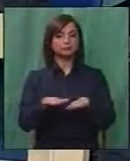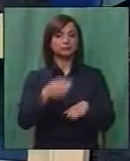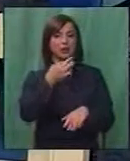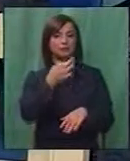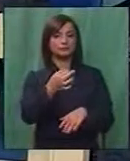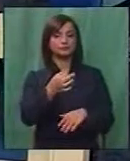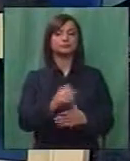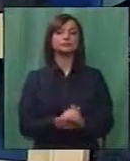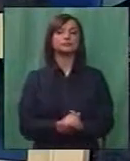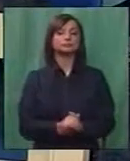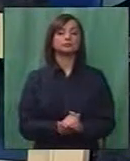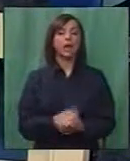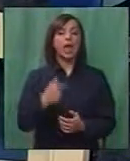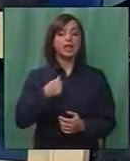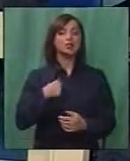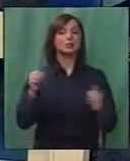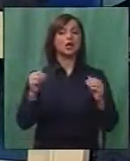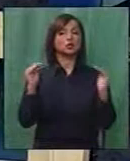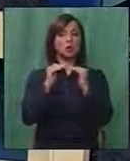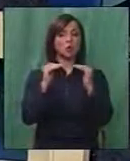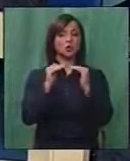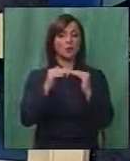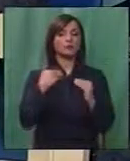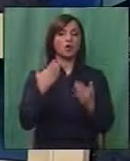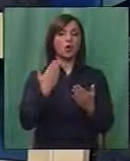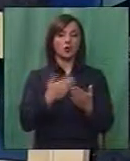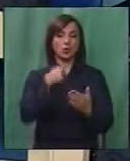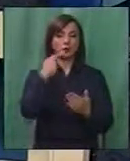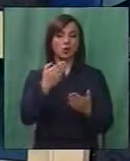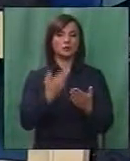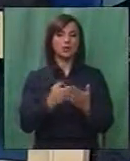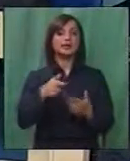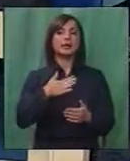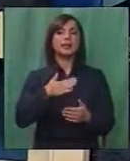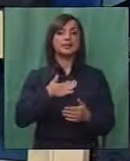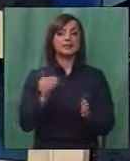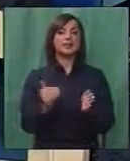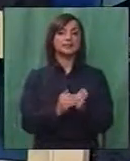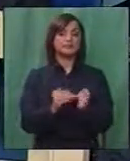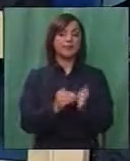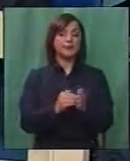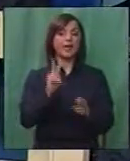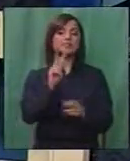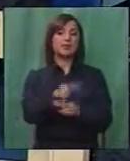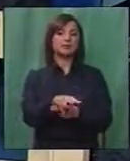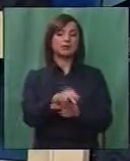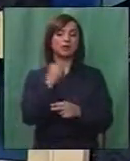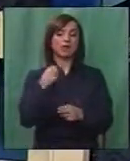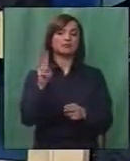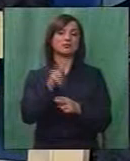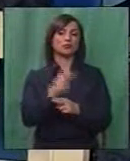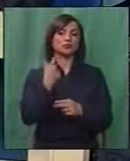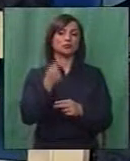Значи, гледите, јас се сложувам со констатацијата дека нас ни е необходен надзор над надзорот.